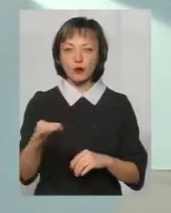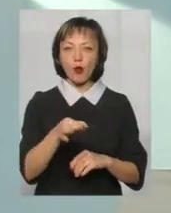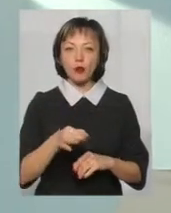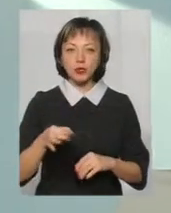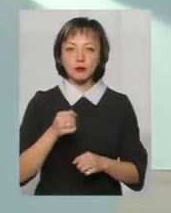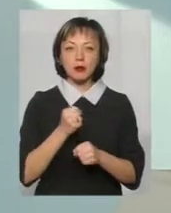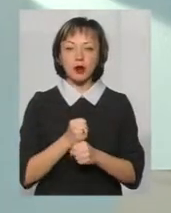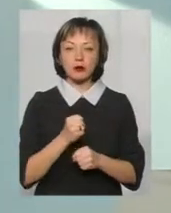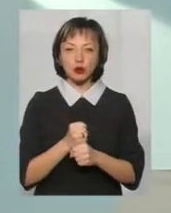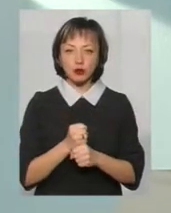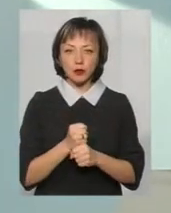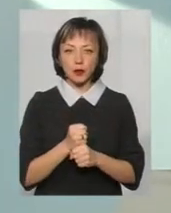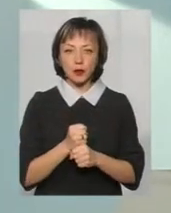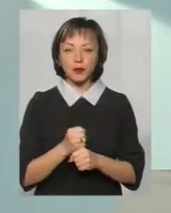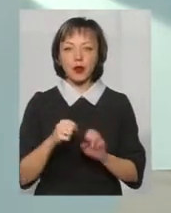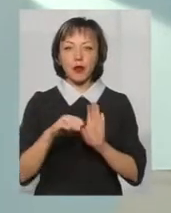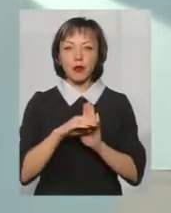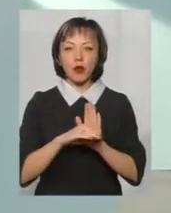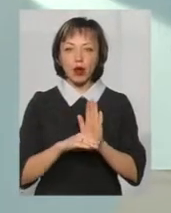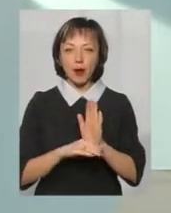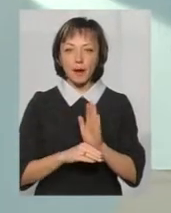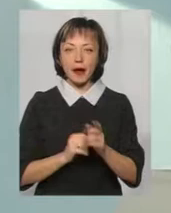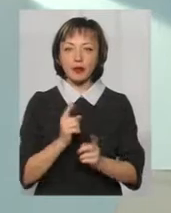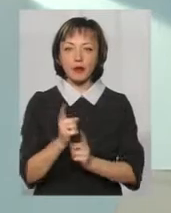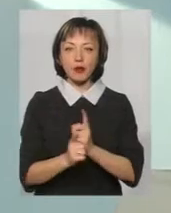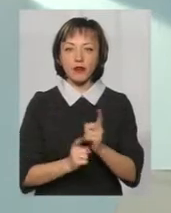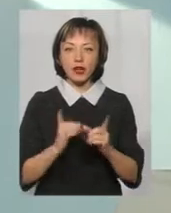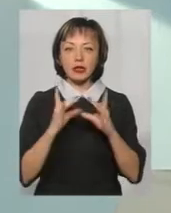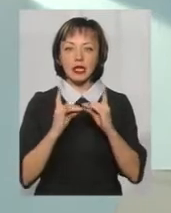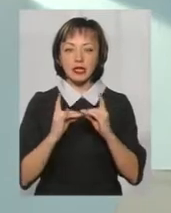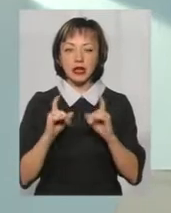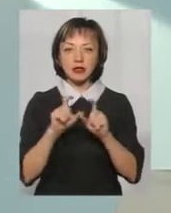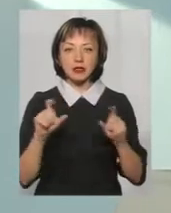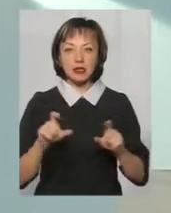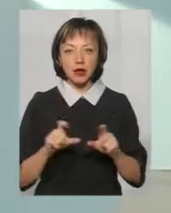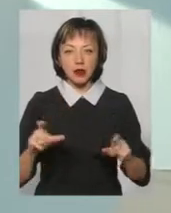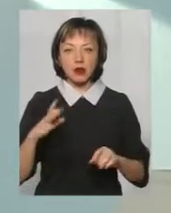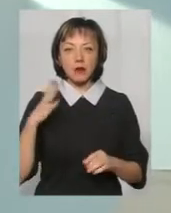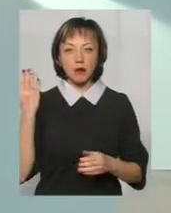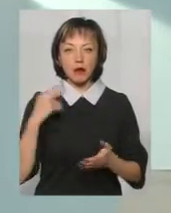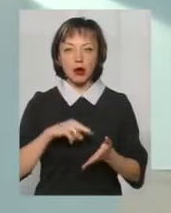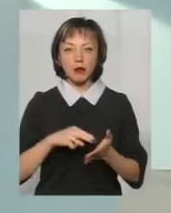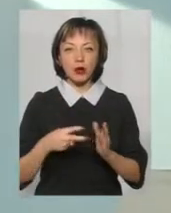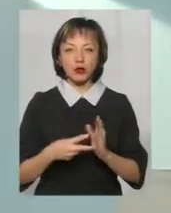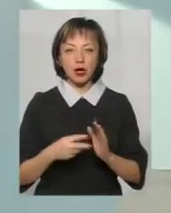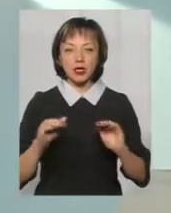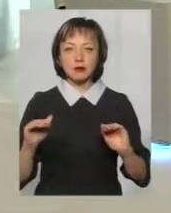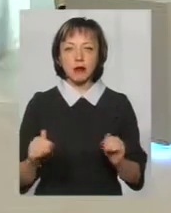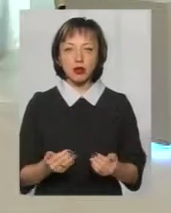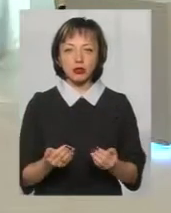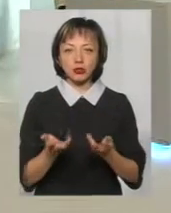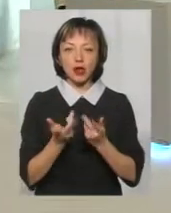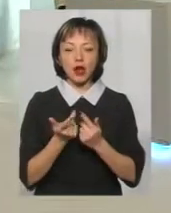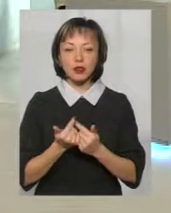працює програма реформування інтернатних закладів, яка передбачала зменшення